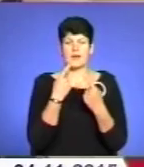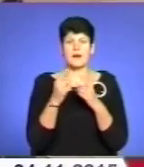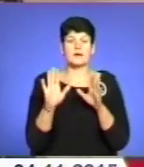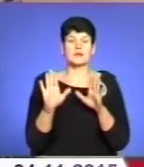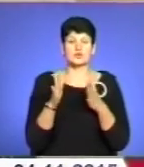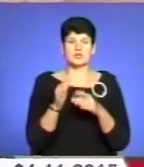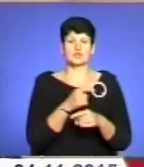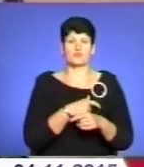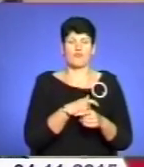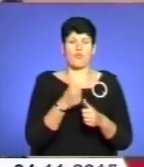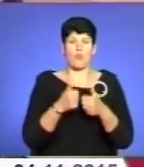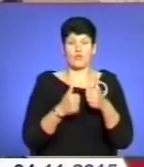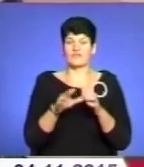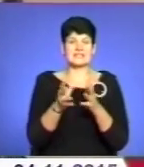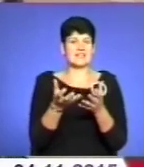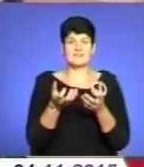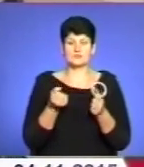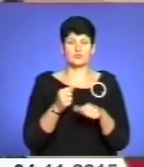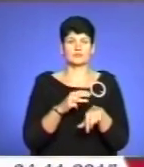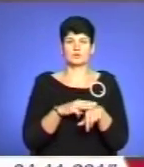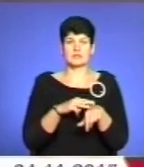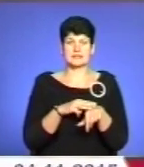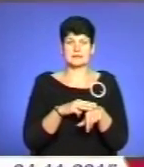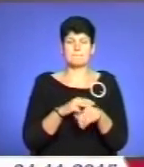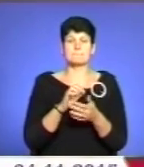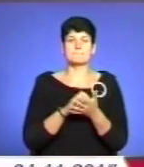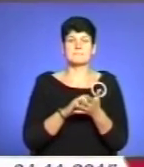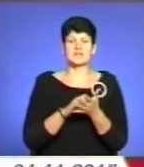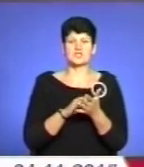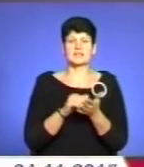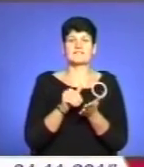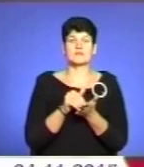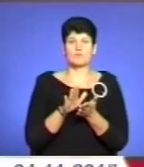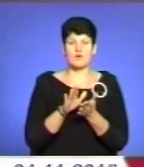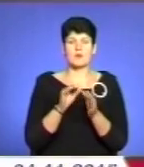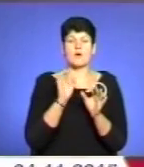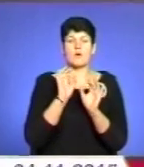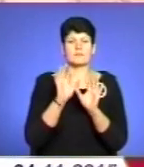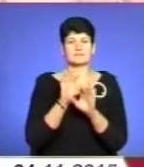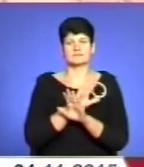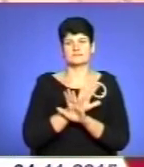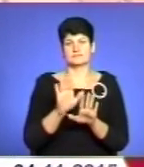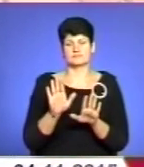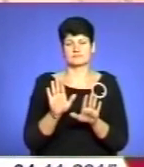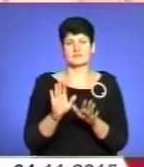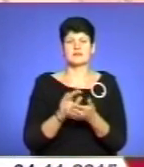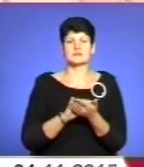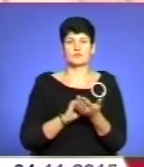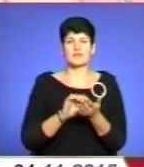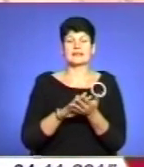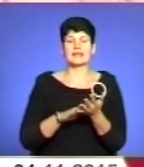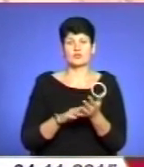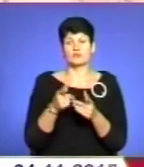на черговому конкурсі вас не візьмуть до поліції, причин відмови ніхто пояснювати не буде. Заповнюючи анкету, ви